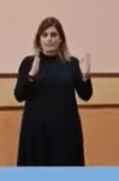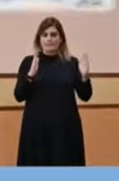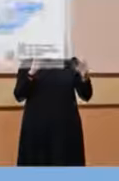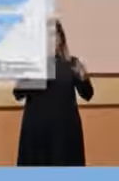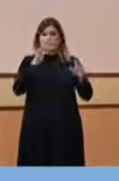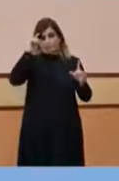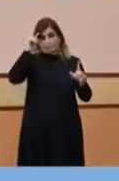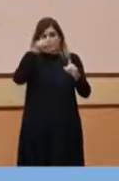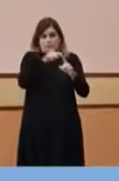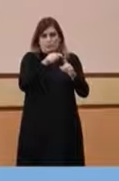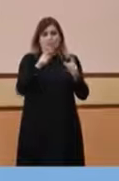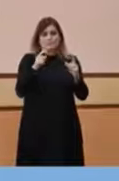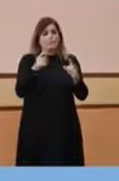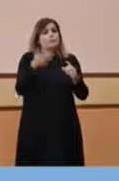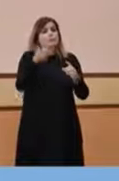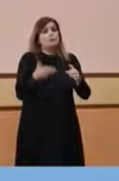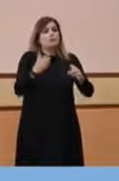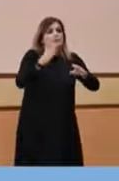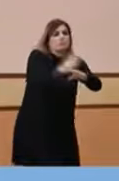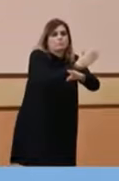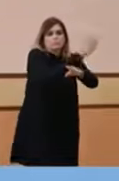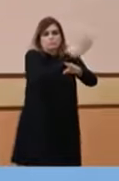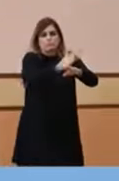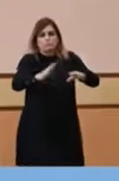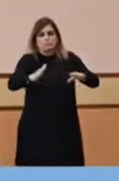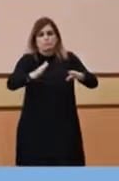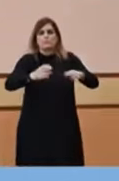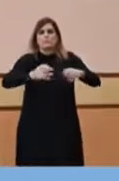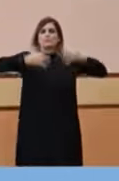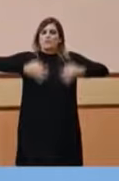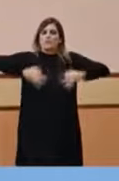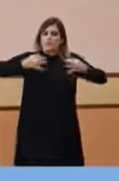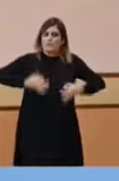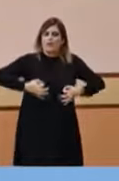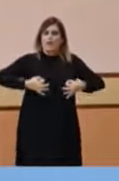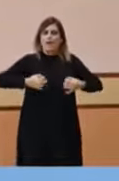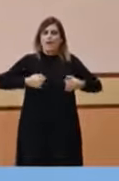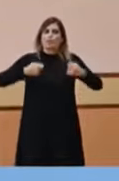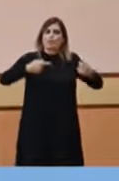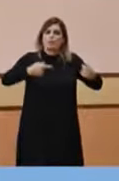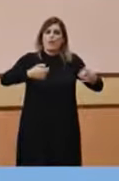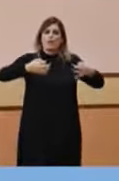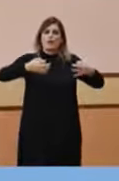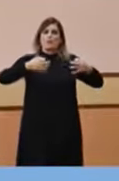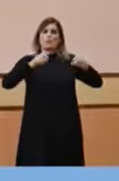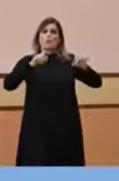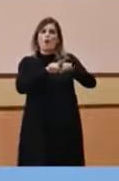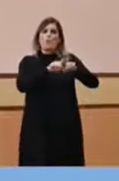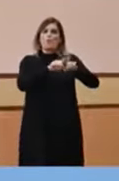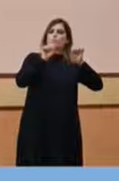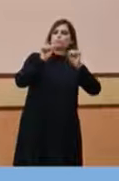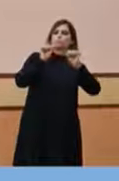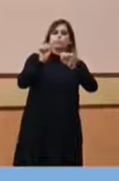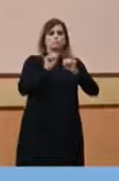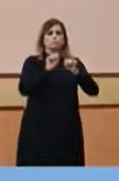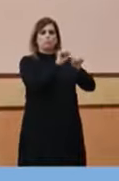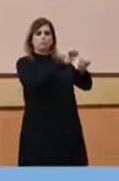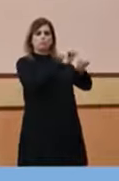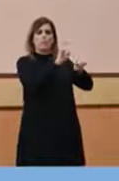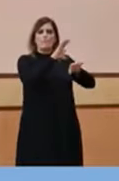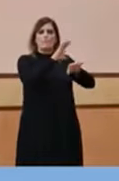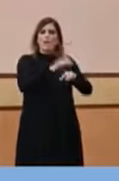de màxima seguretat, de garantir, de protegir, de posar un escut en aquesta població que,